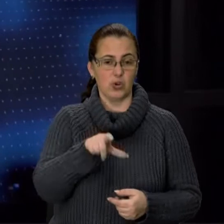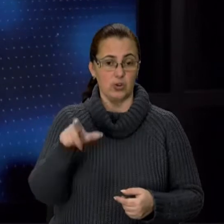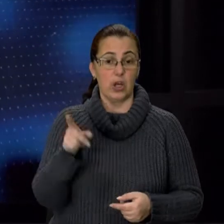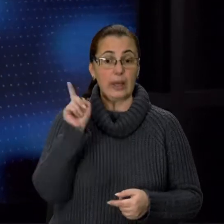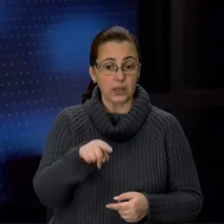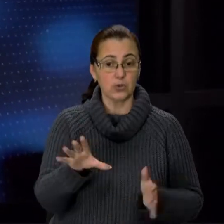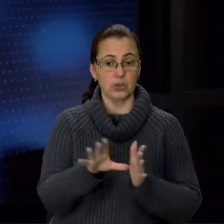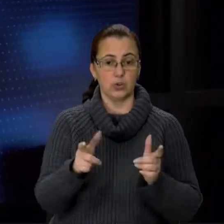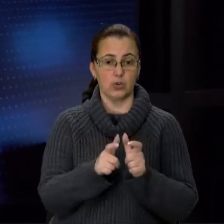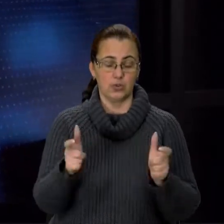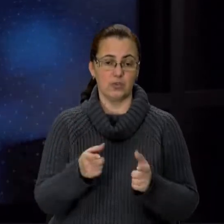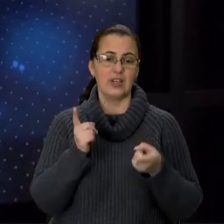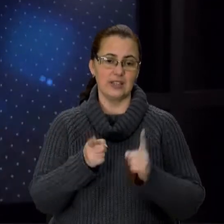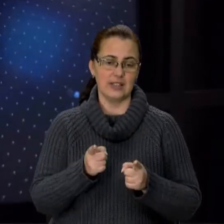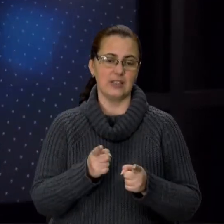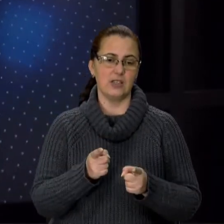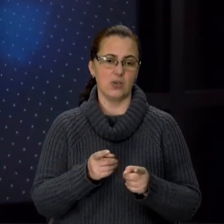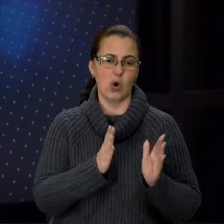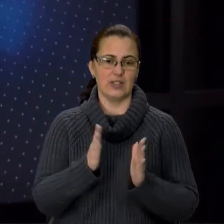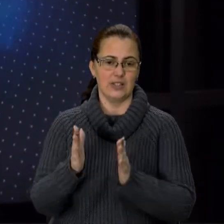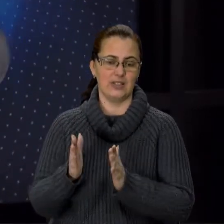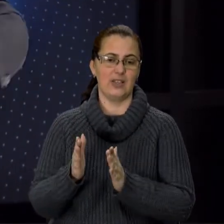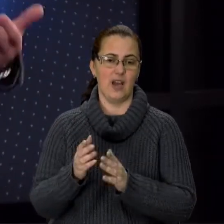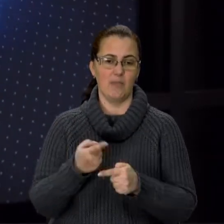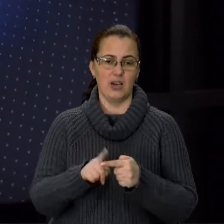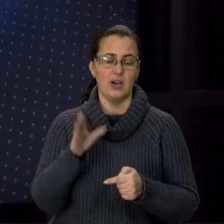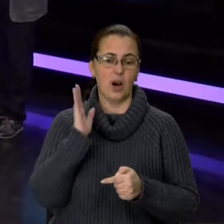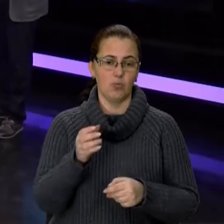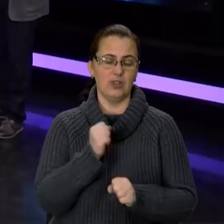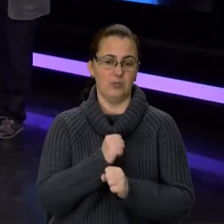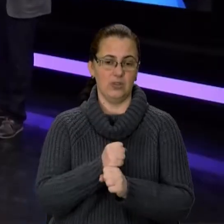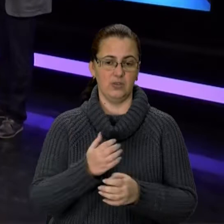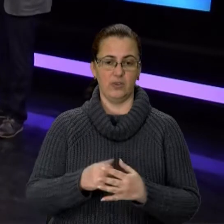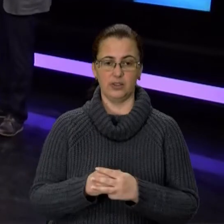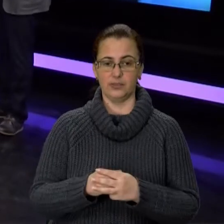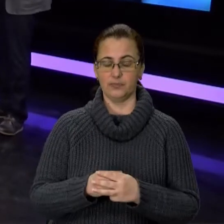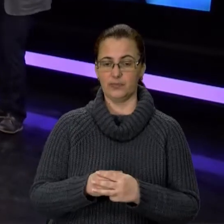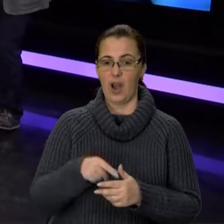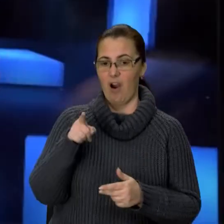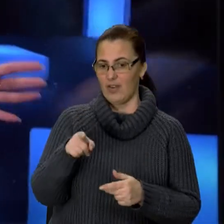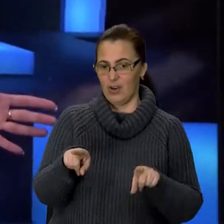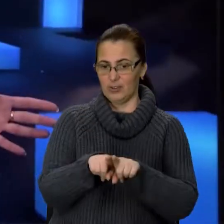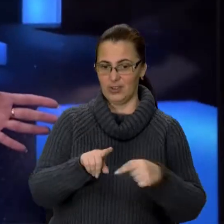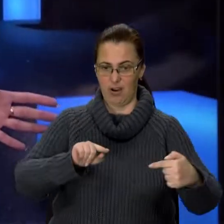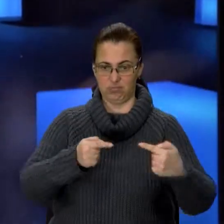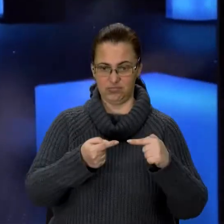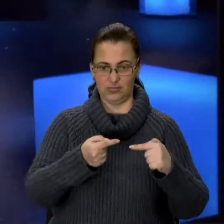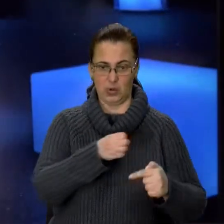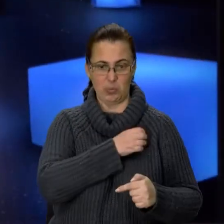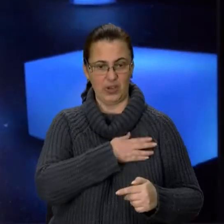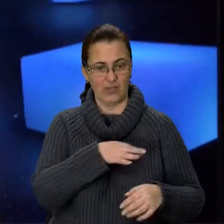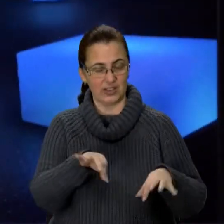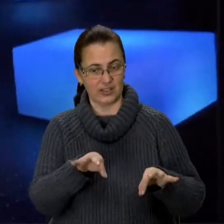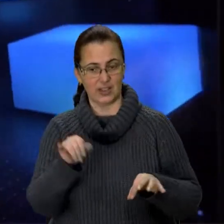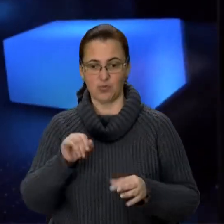– дійсно система трьох ящичків, які пікають, тому що вам все є налагоджено. Ви виходите тоді як антагоністи приватний транспорт і